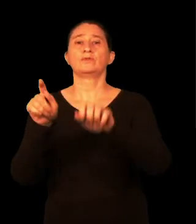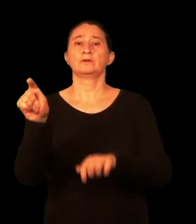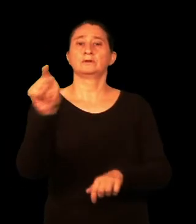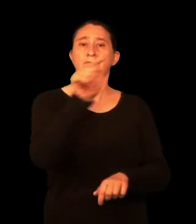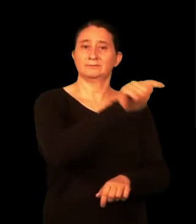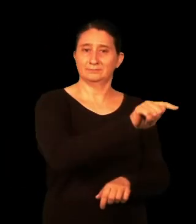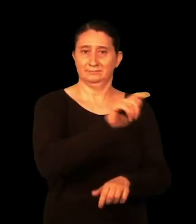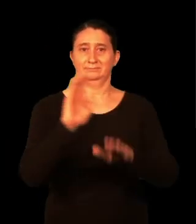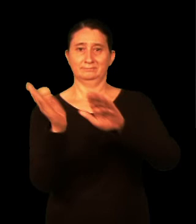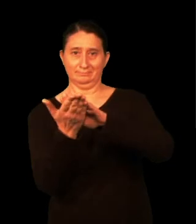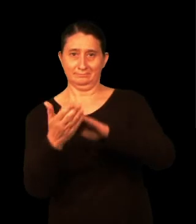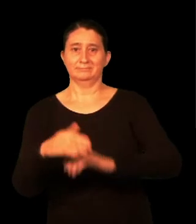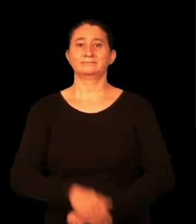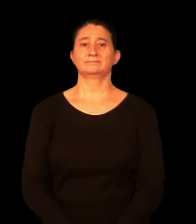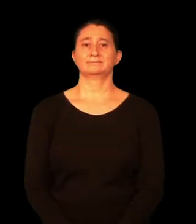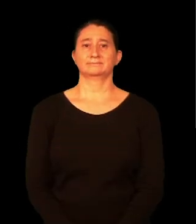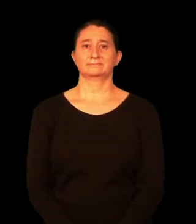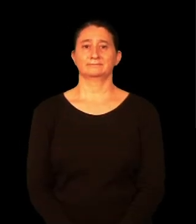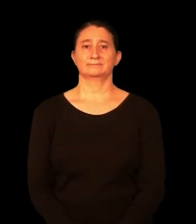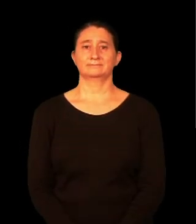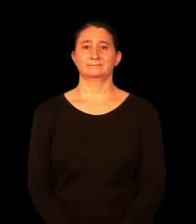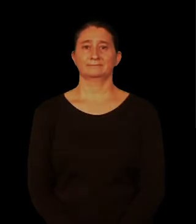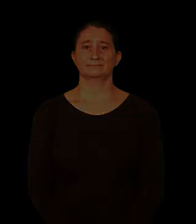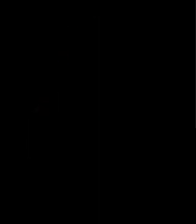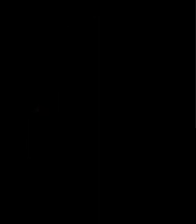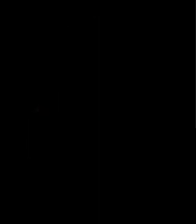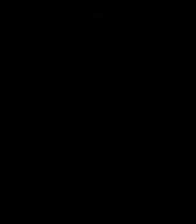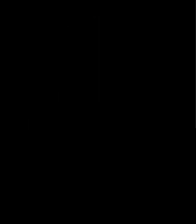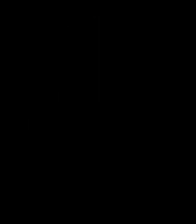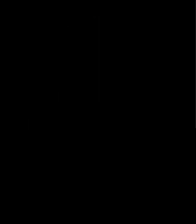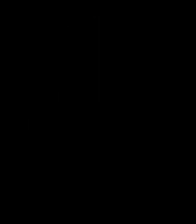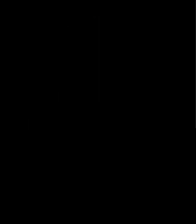Edo barrutiko udal bulegoa buetako batean.